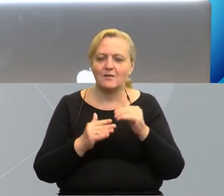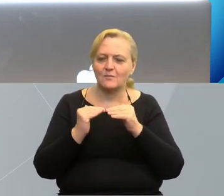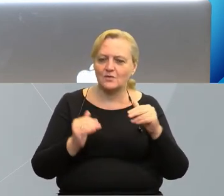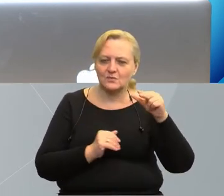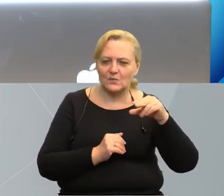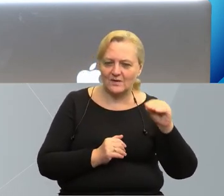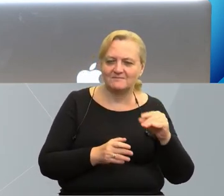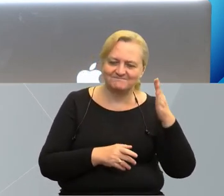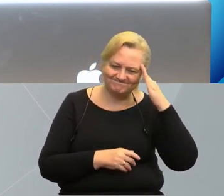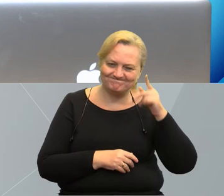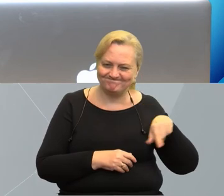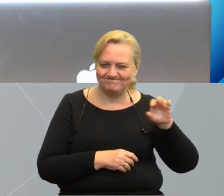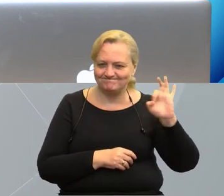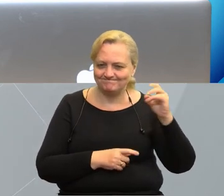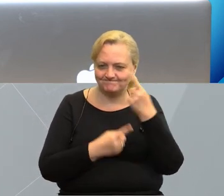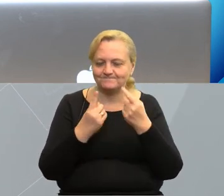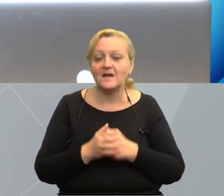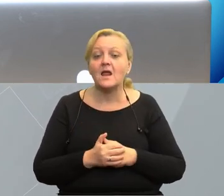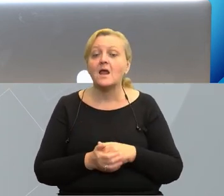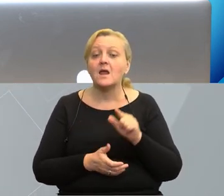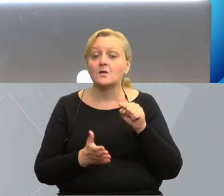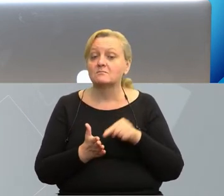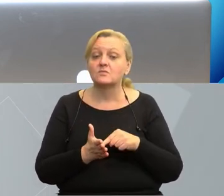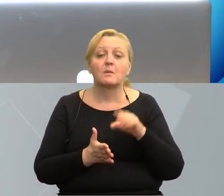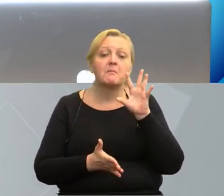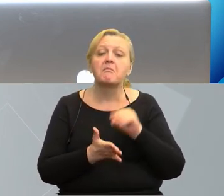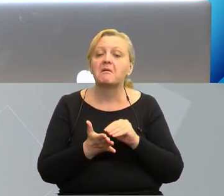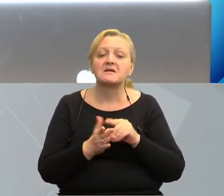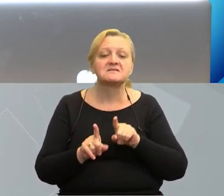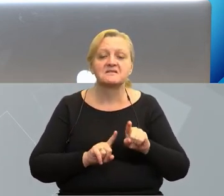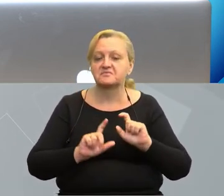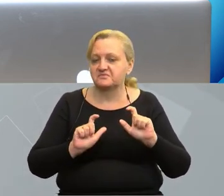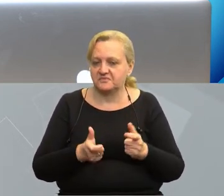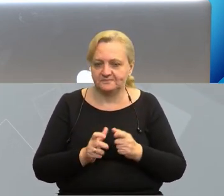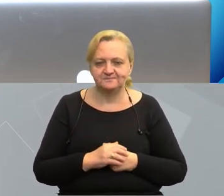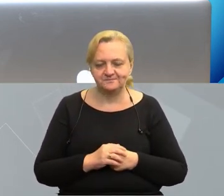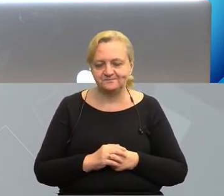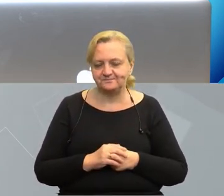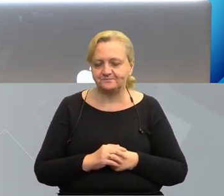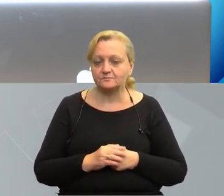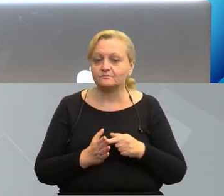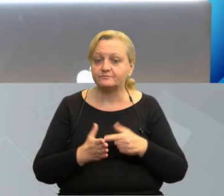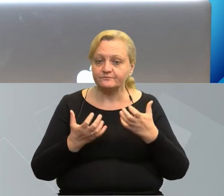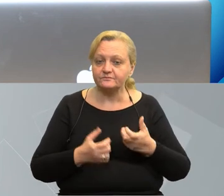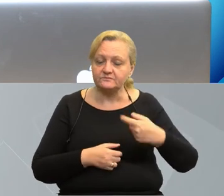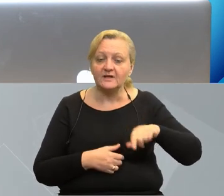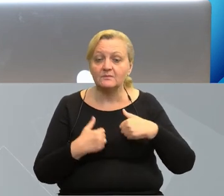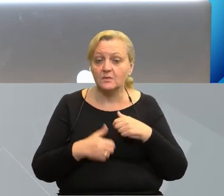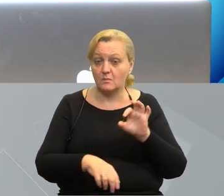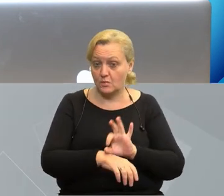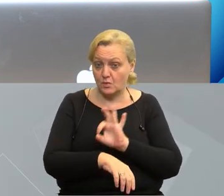unijnego. Co to dla nas w praktyce oznacza? Chcielibyśmy, aby